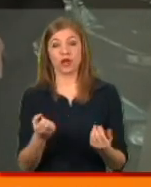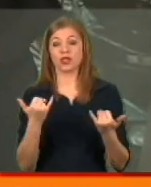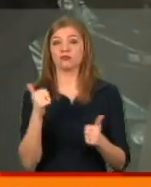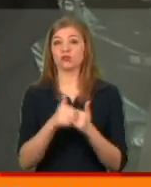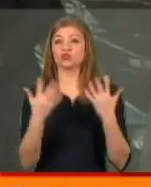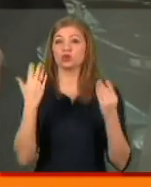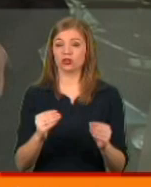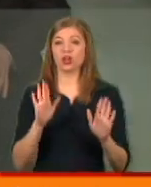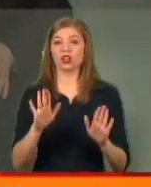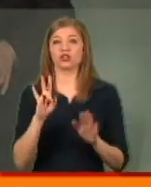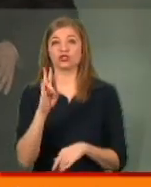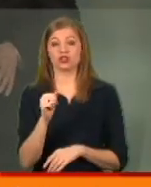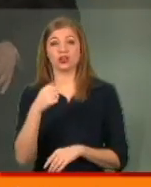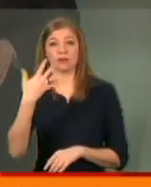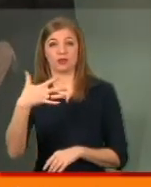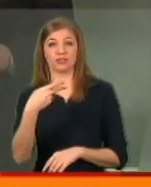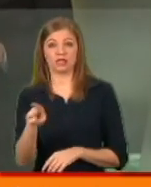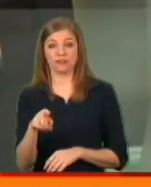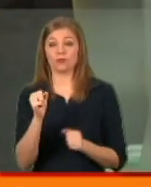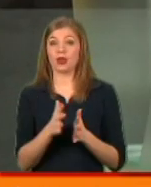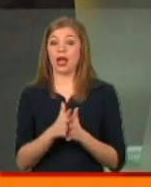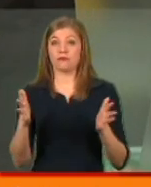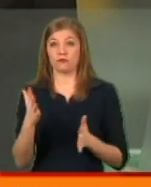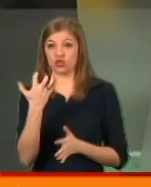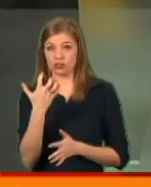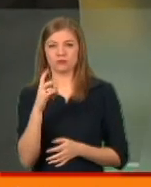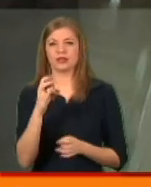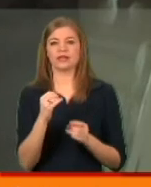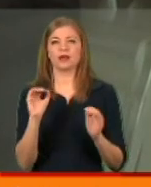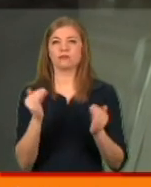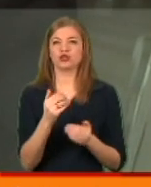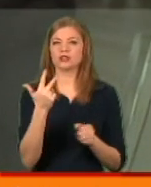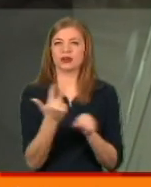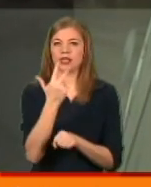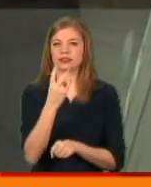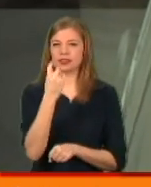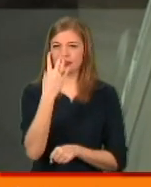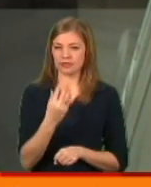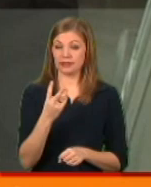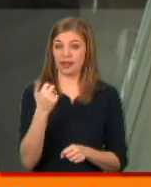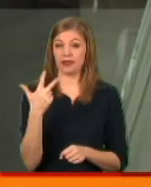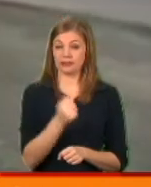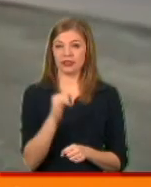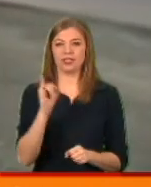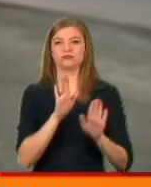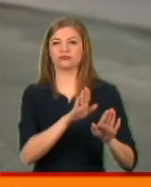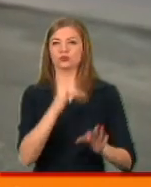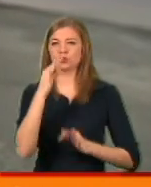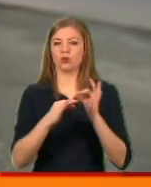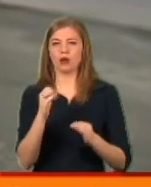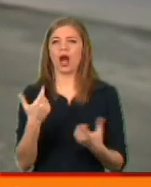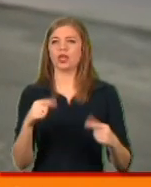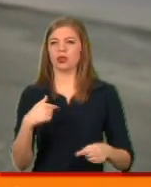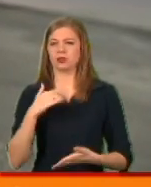лише на півсотні, а більше, не частіше, ніж раз на три дні, то ще й з добовим перебуванням за кордоном. А де мені